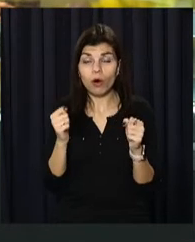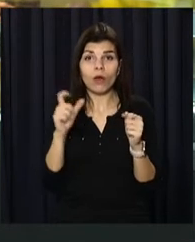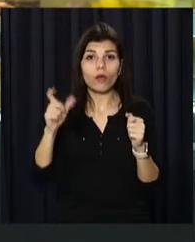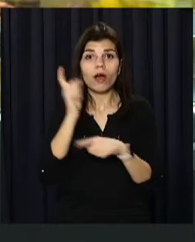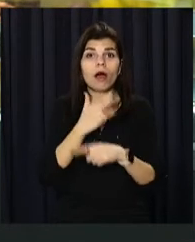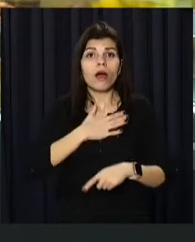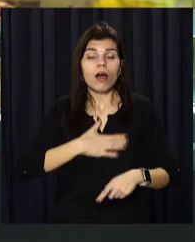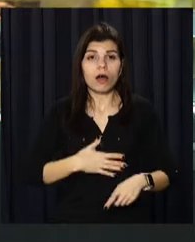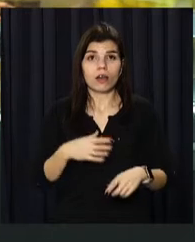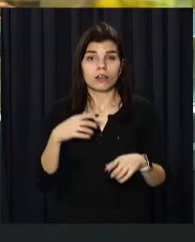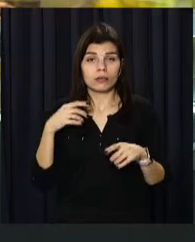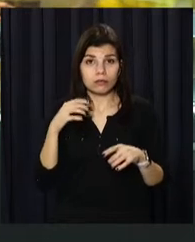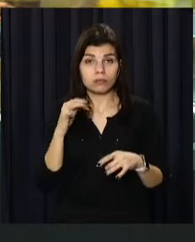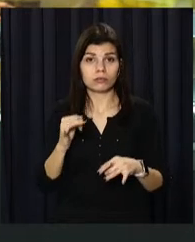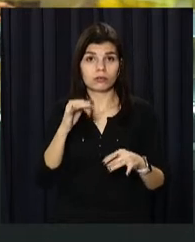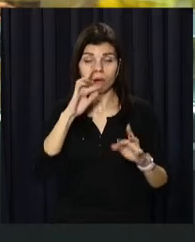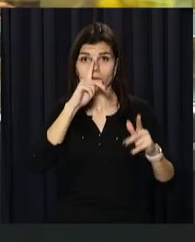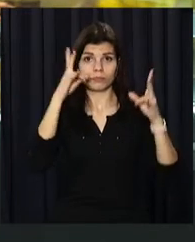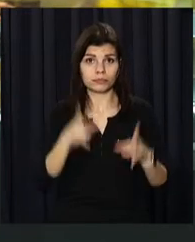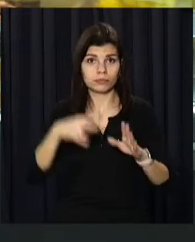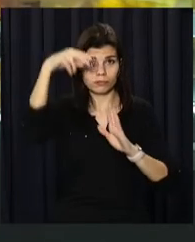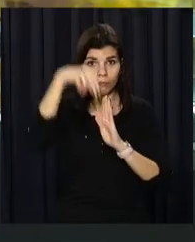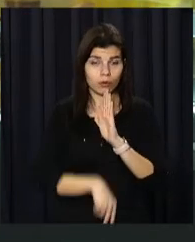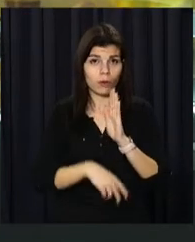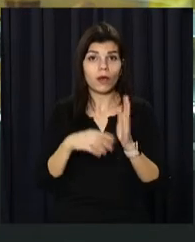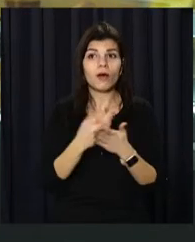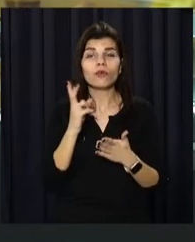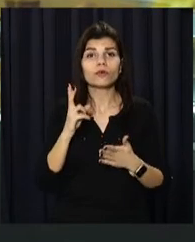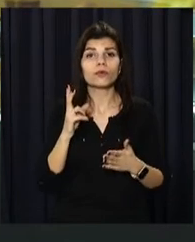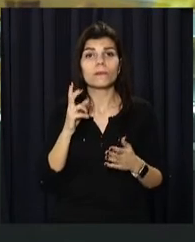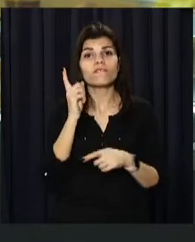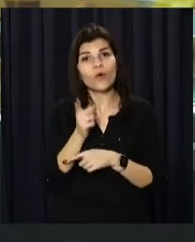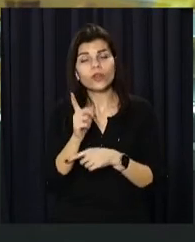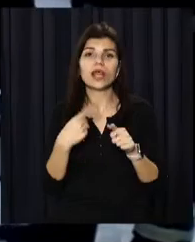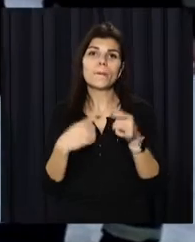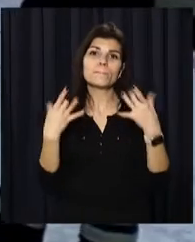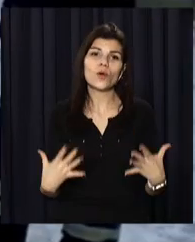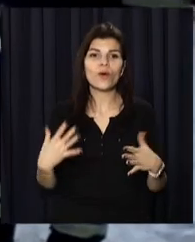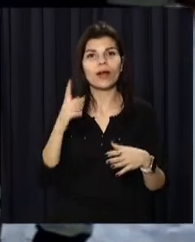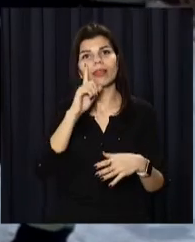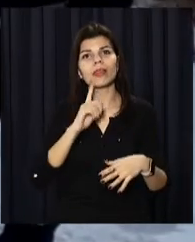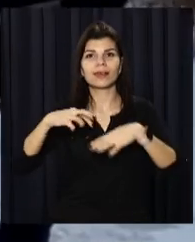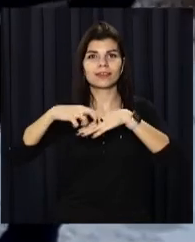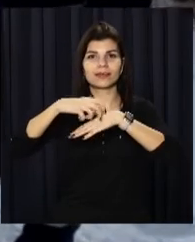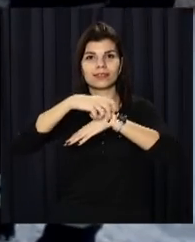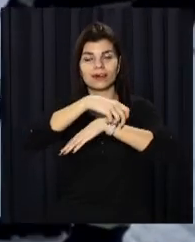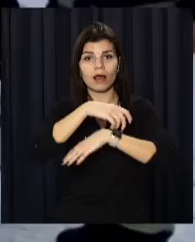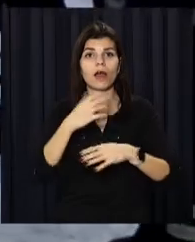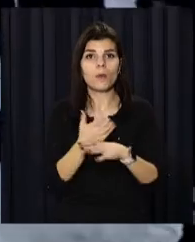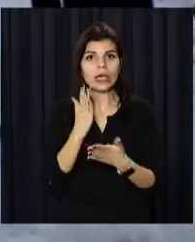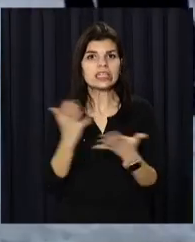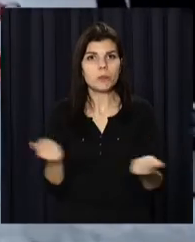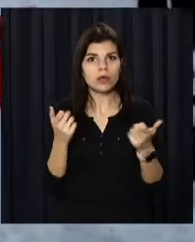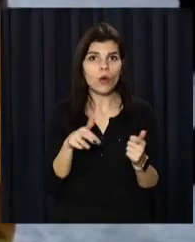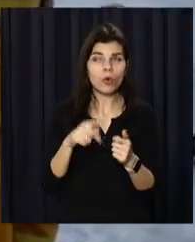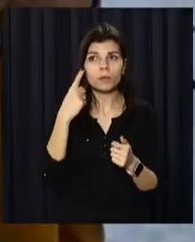рятувальники проводять рейди та попереджають людей, що вирішили посидіти з вудкою чи просто прогулятися вздовж водоми про небезпеку. А